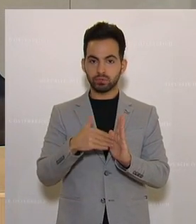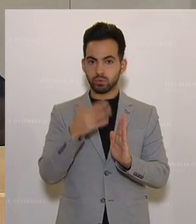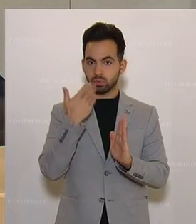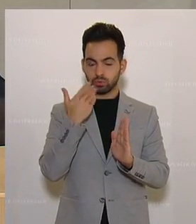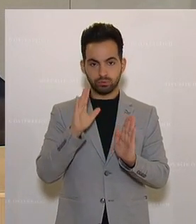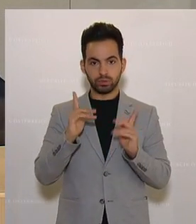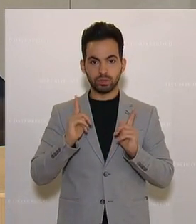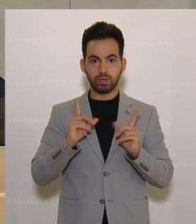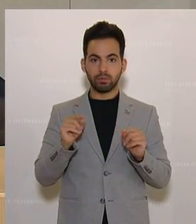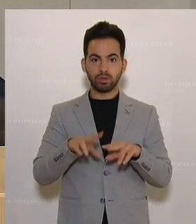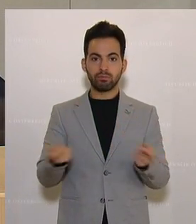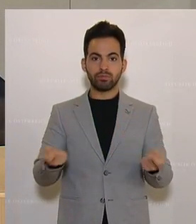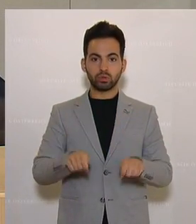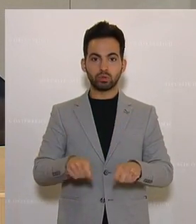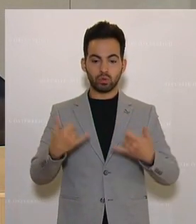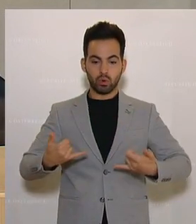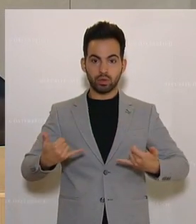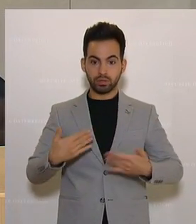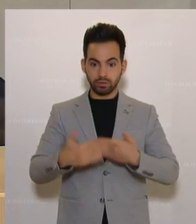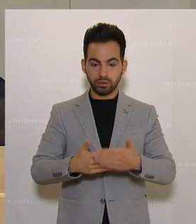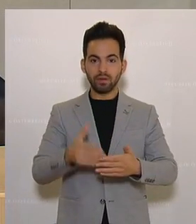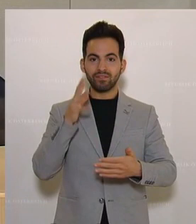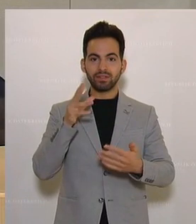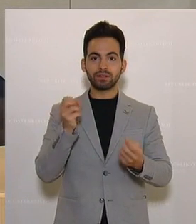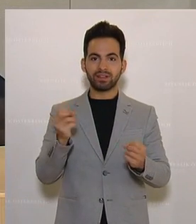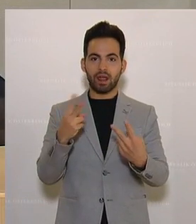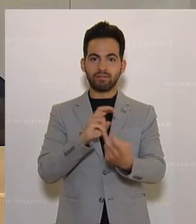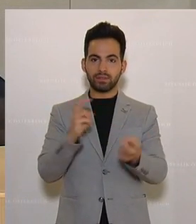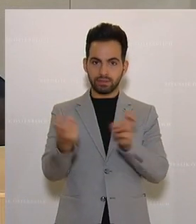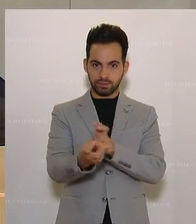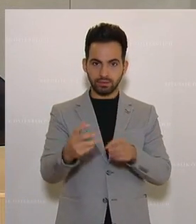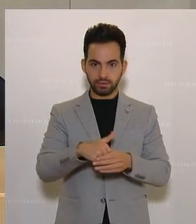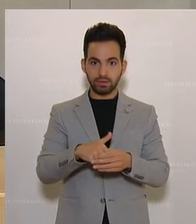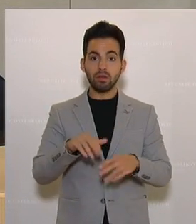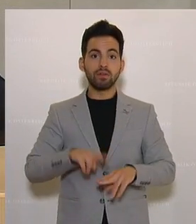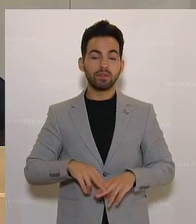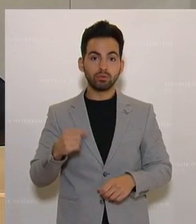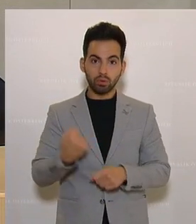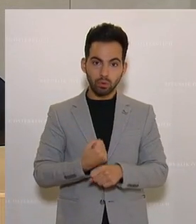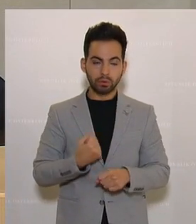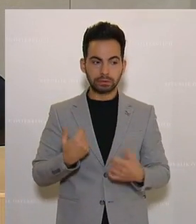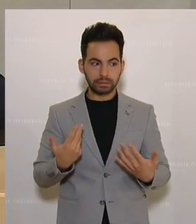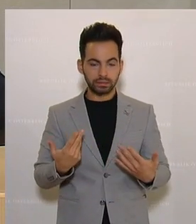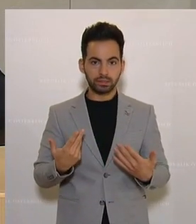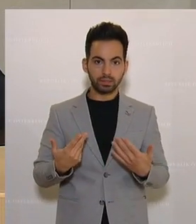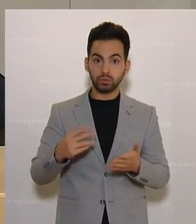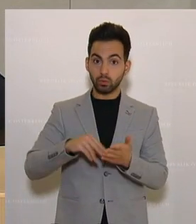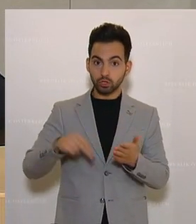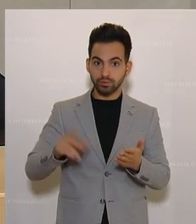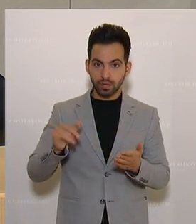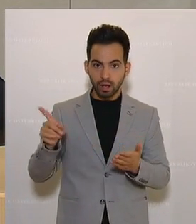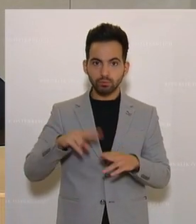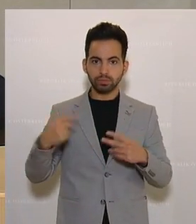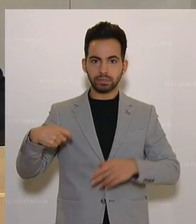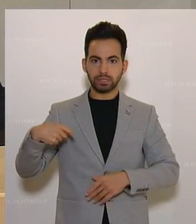sodass es mit dem Beschluss des heutigen klar ist, dass das in Kraft tritt. Sollte es doch unterschrieben werden,